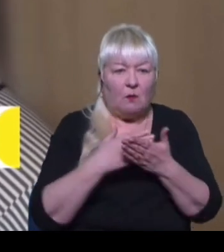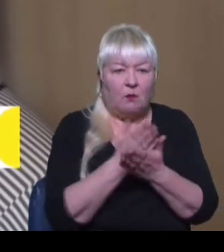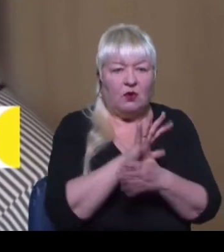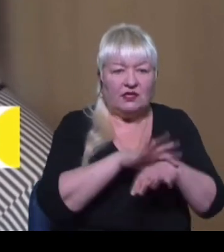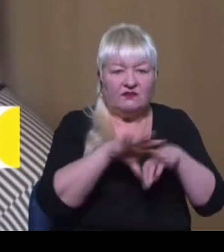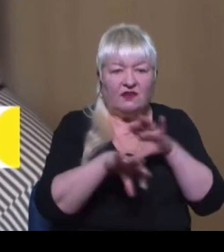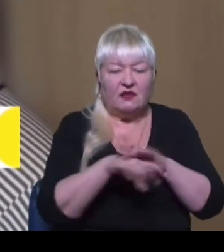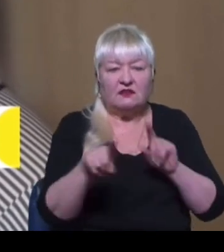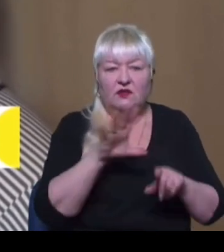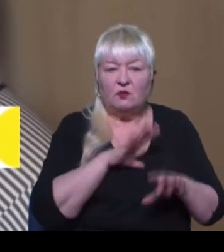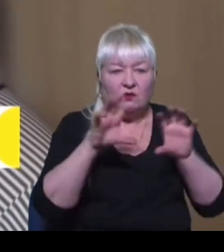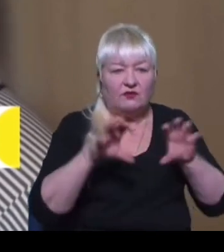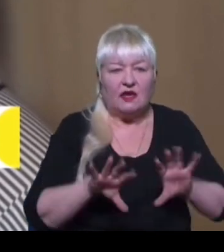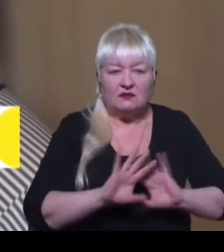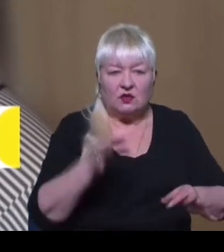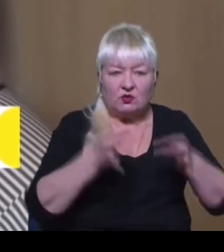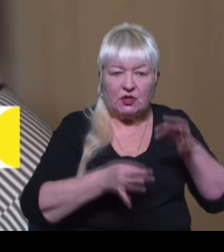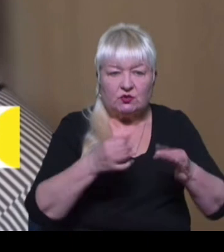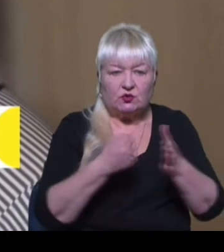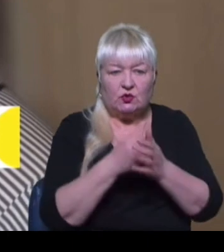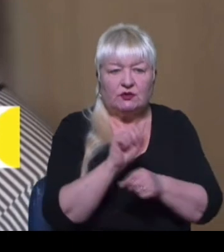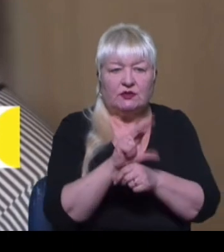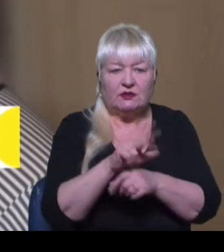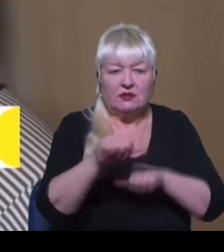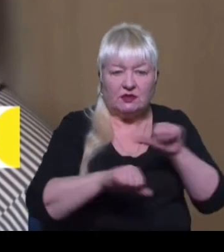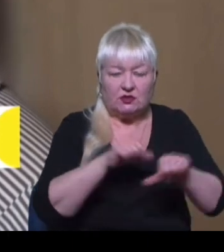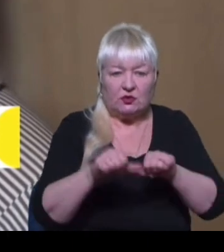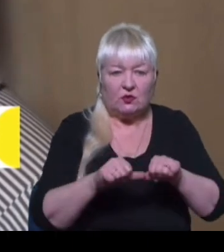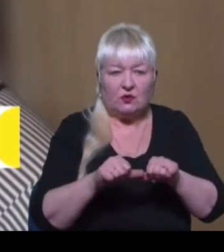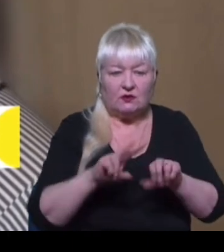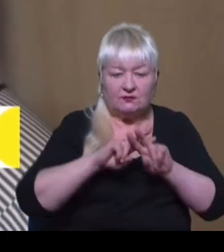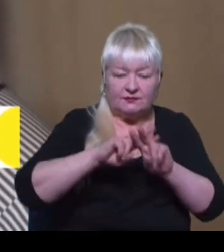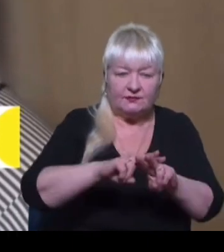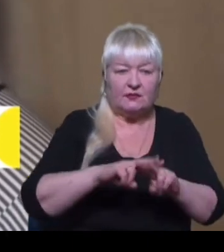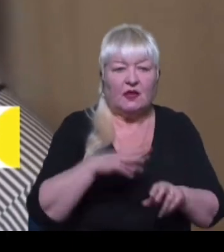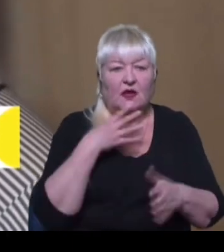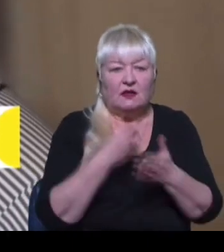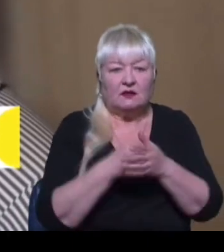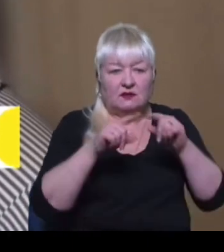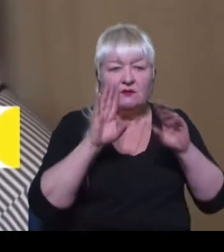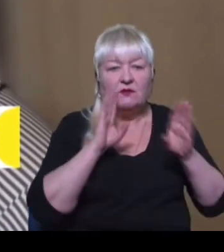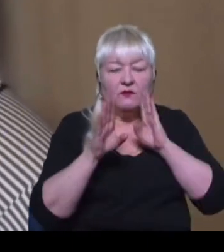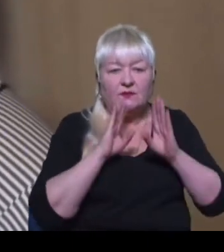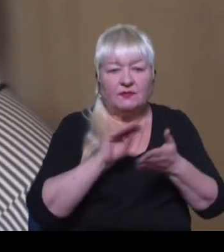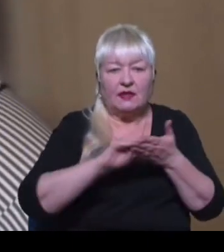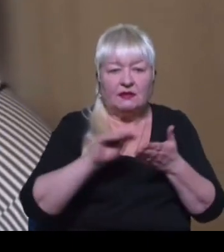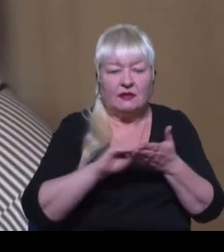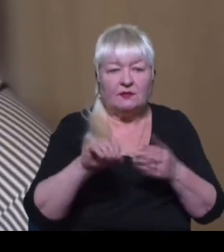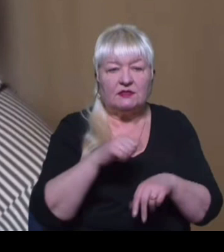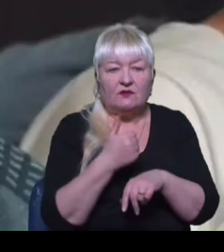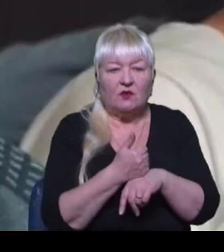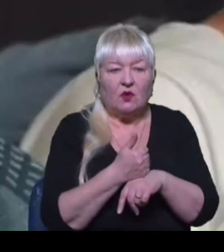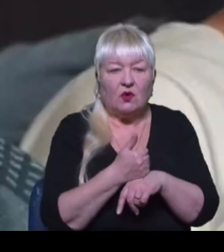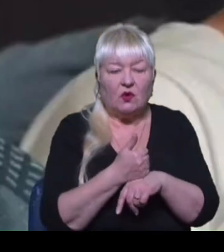незаконно засуджений російськими судами до 13 років позбавлення волі. Про це на своїй сторінці в Фейсбуці написав голова Межлісту Кримського